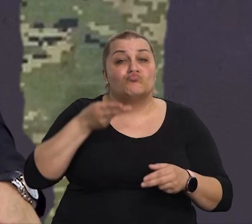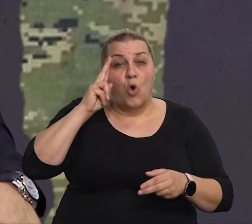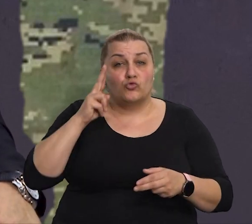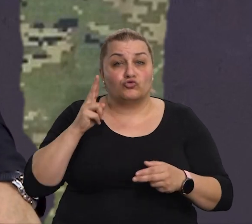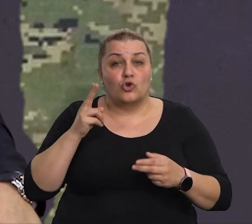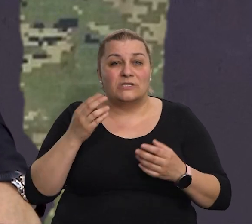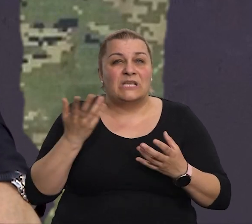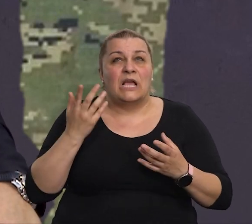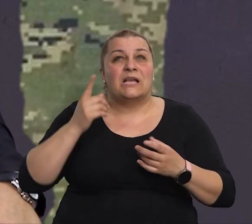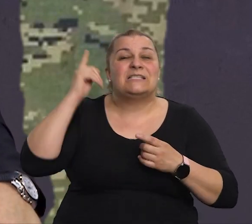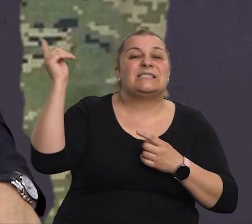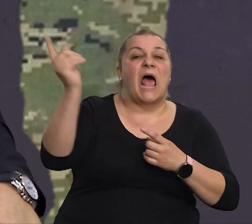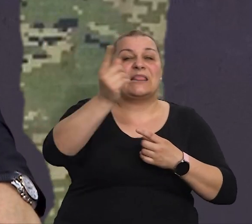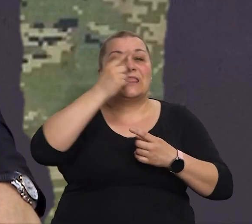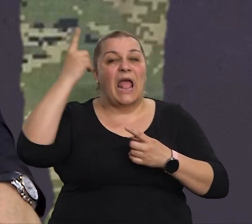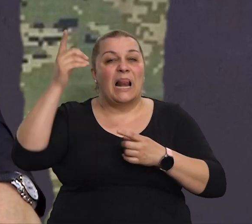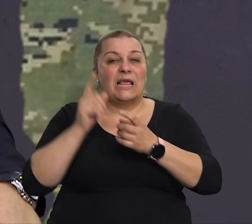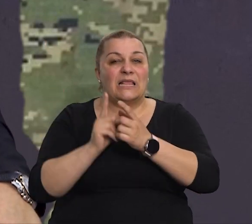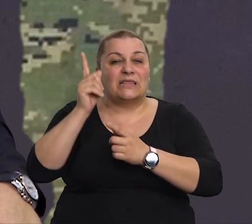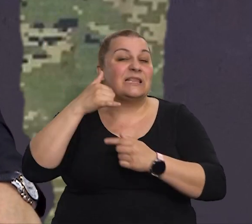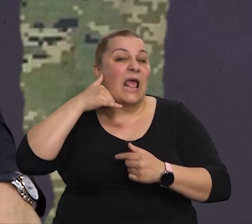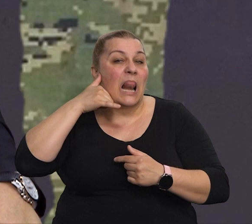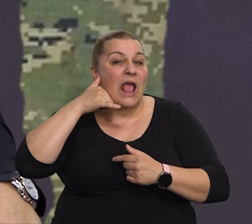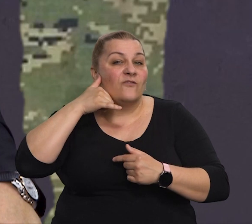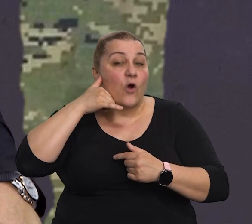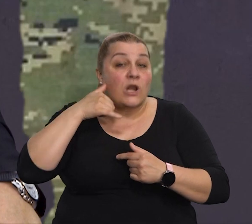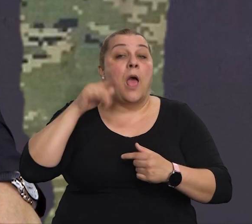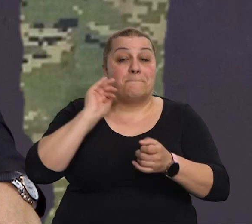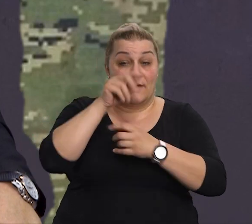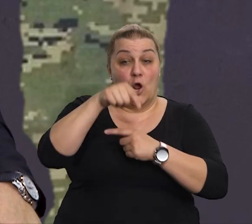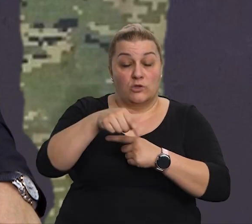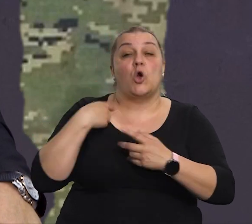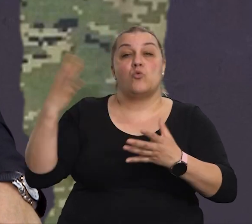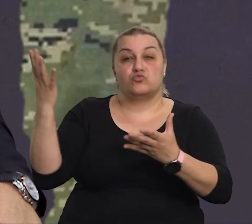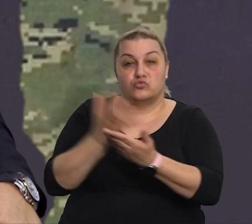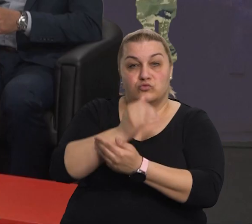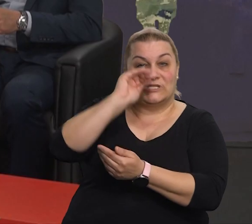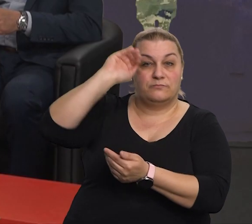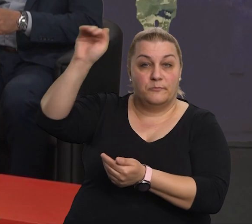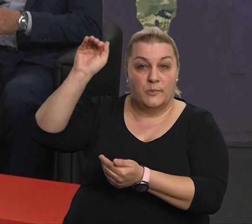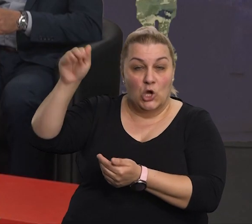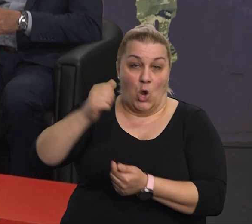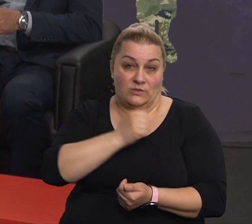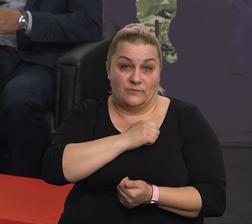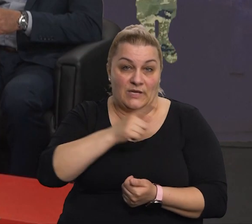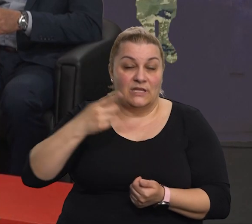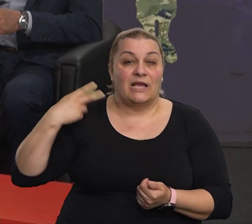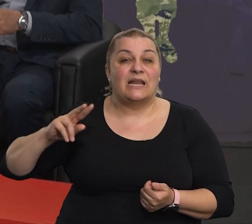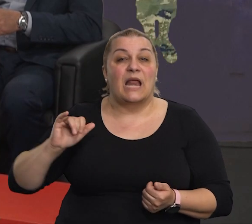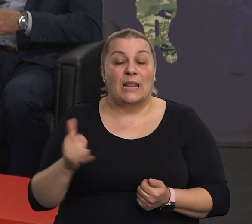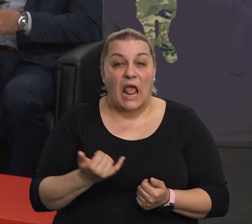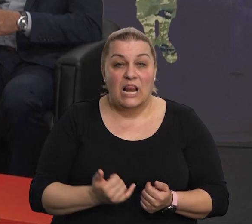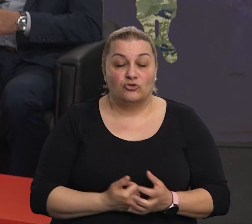imao neki satelijski telefon, na taj način sam stupio kontakt sa generalnom Jelićom,